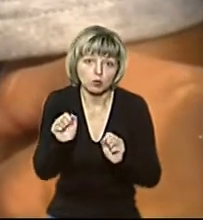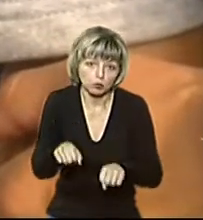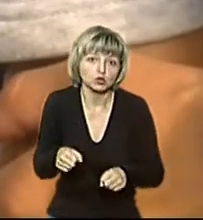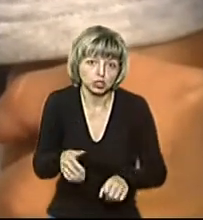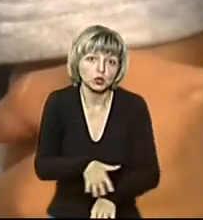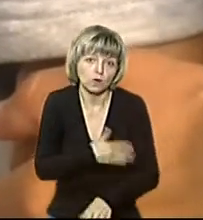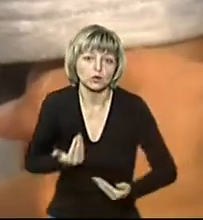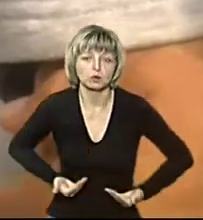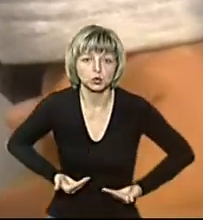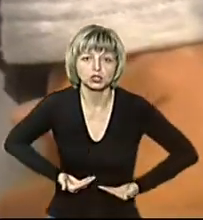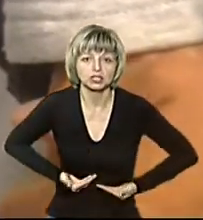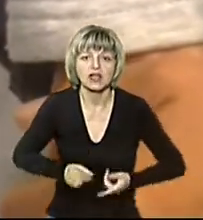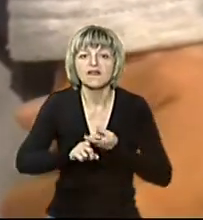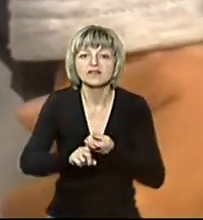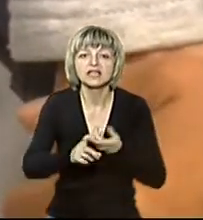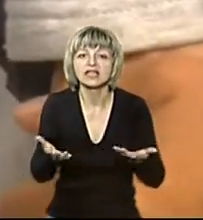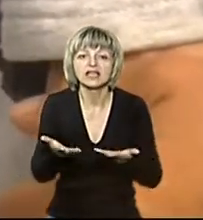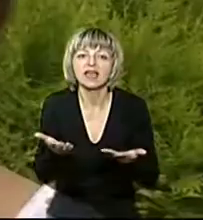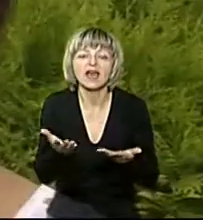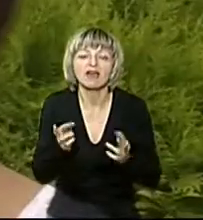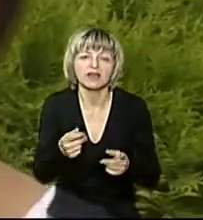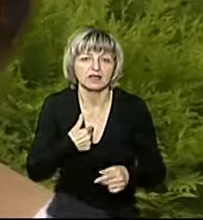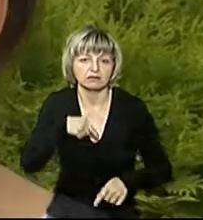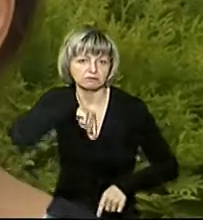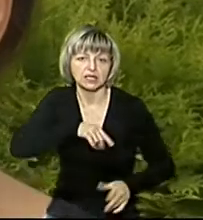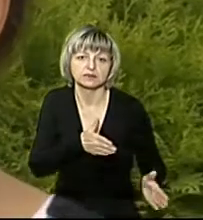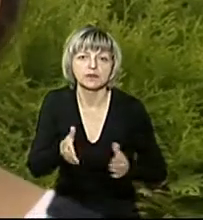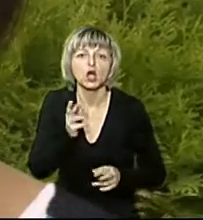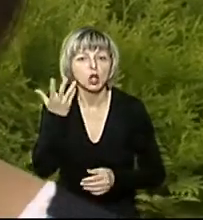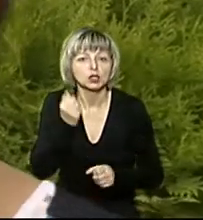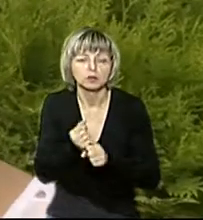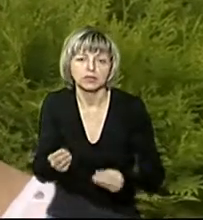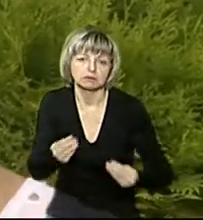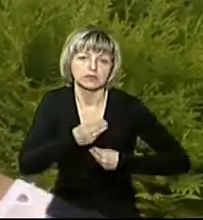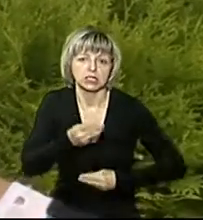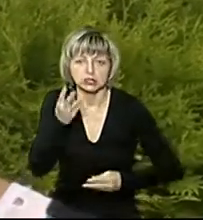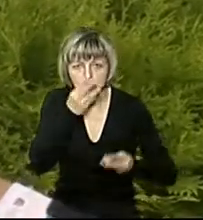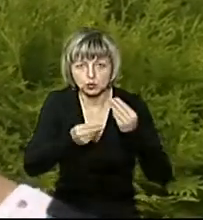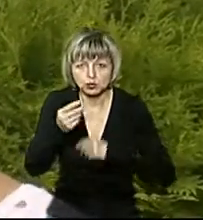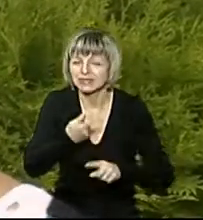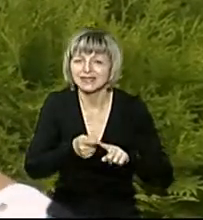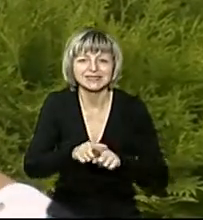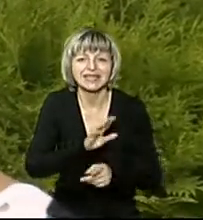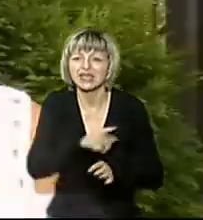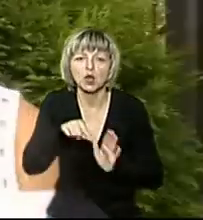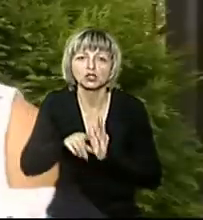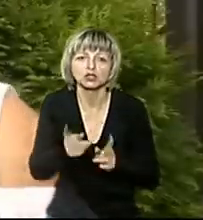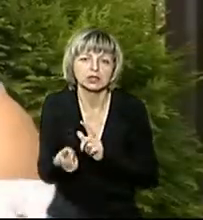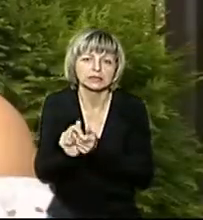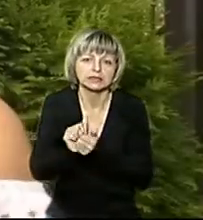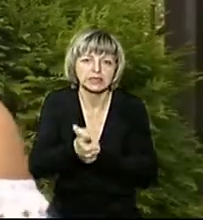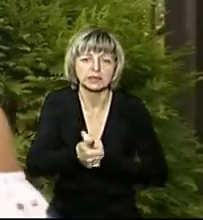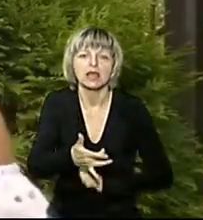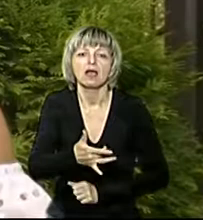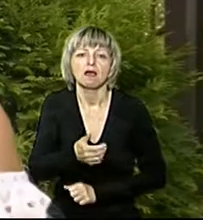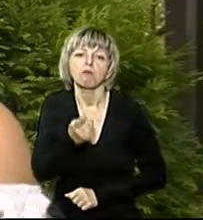40 років прожити, в залежності, яка себе налаштує. Коли зробили тобі трансплантацію, це не означає, що тобі змінили, як, знаєте, батарейки, і ти там